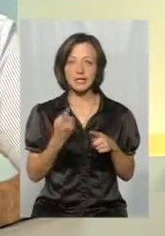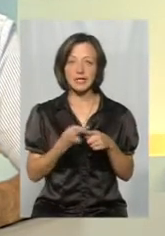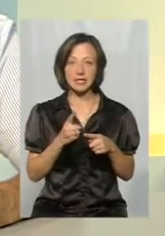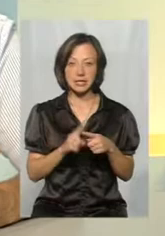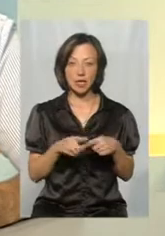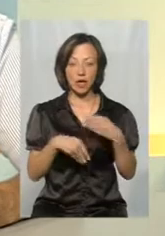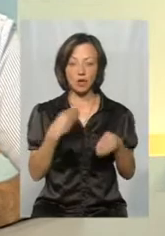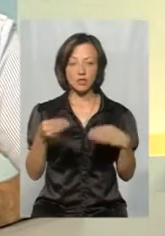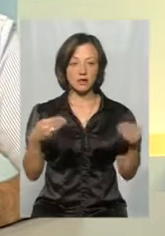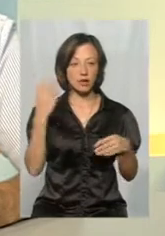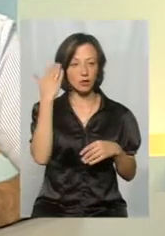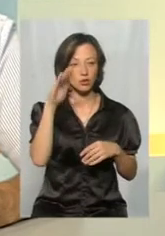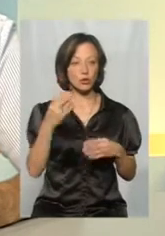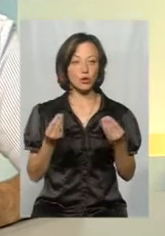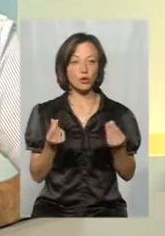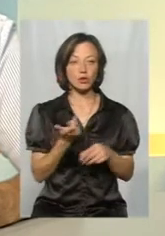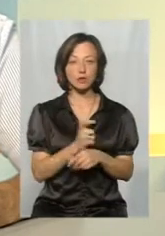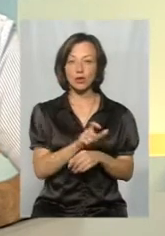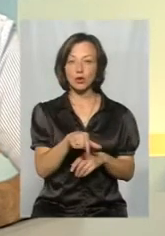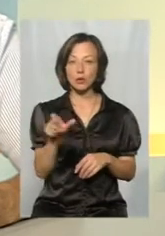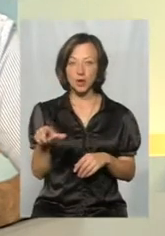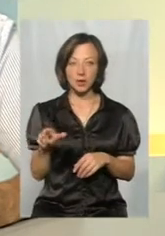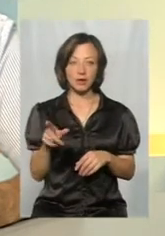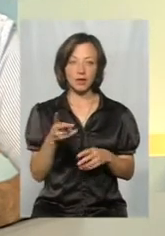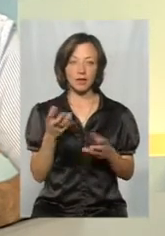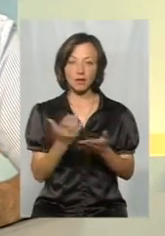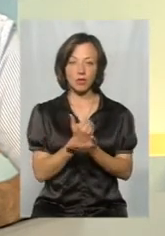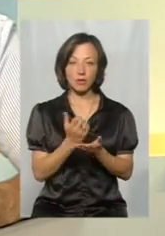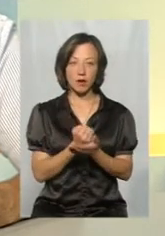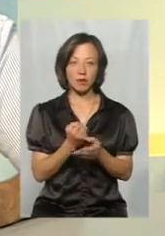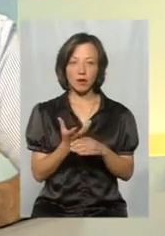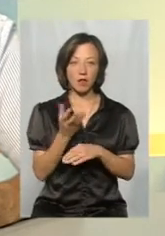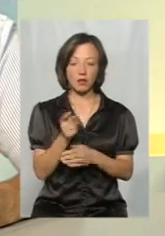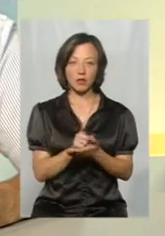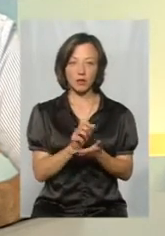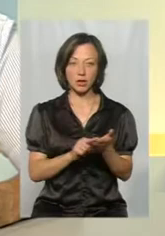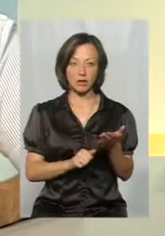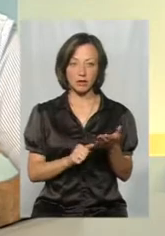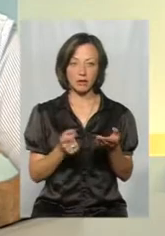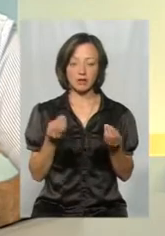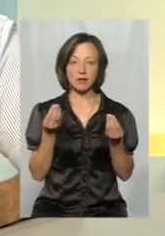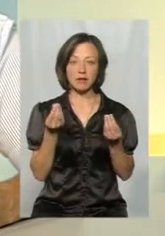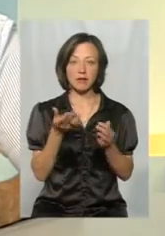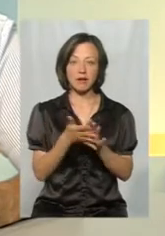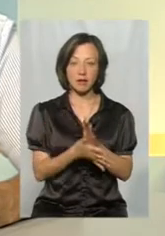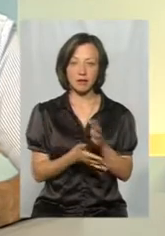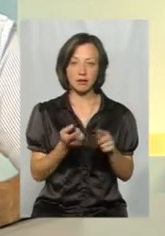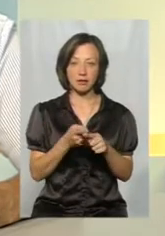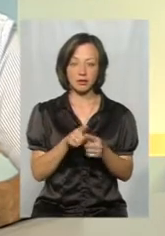роздавати чужі гроші. Більшість людей, які там йдуть, вони не заробляють, вони не платять податки. Вони тратять ці податки.